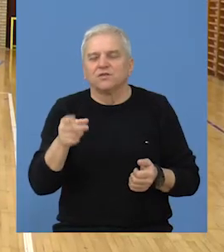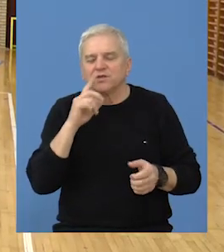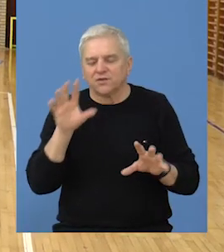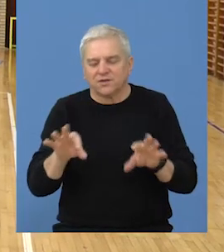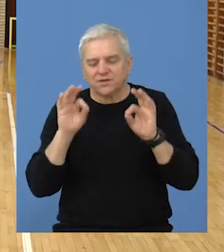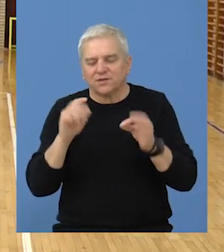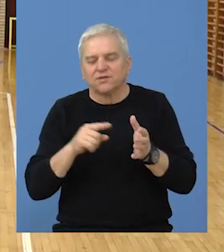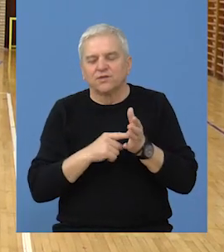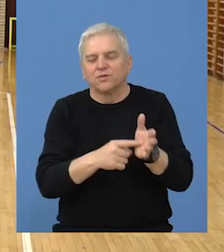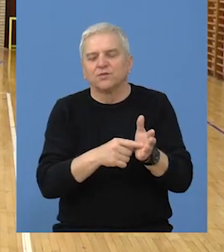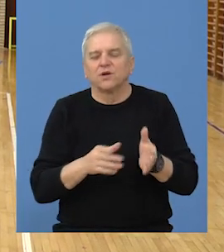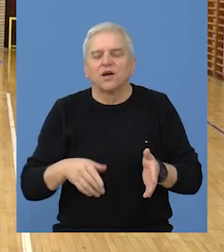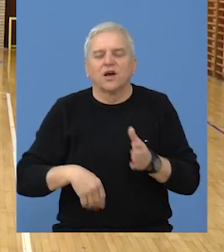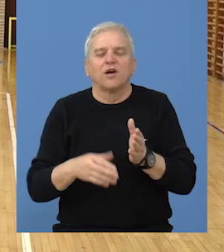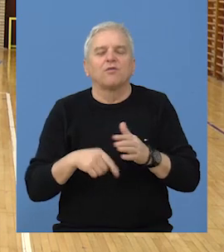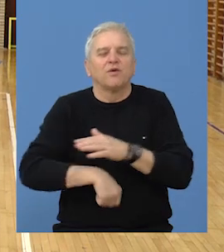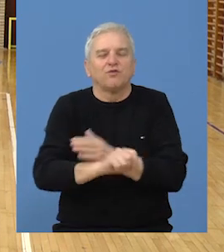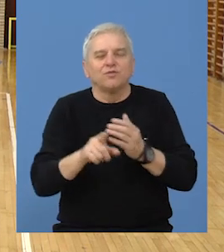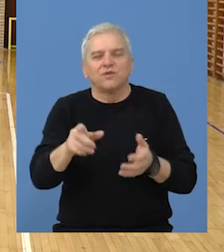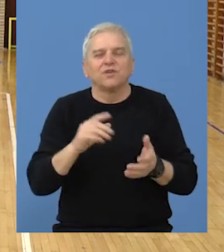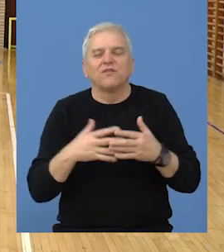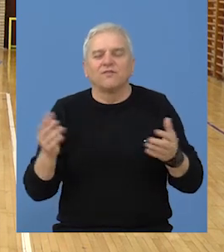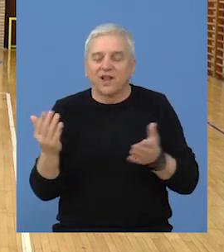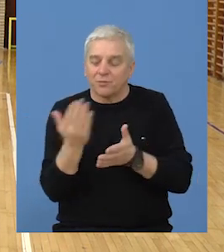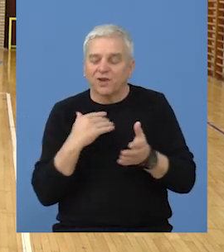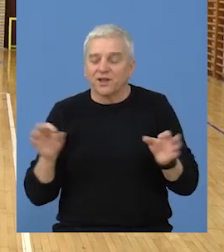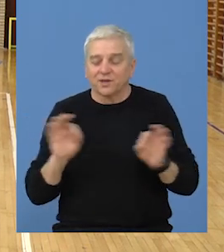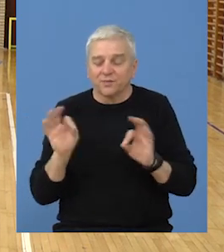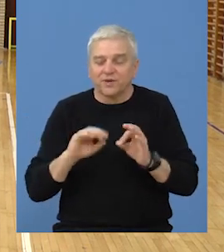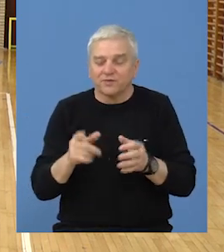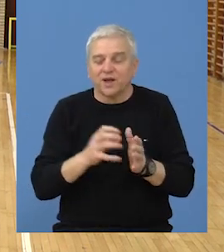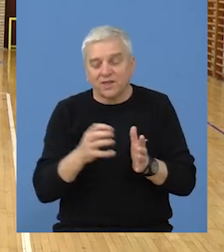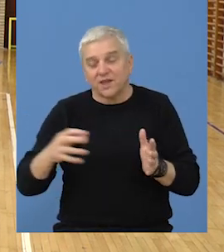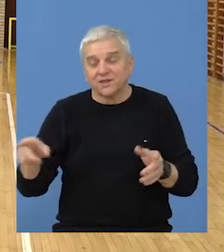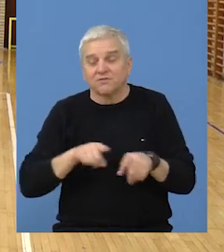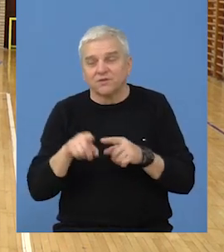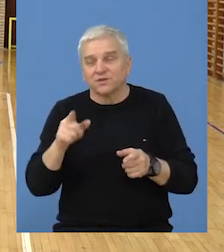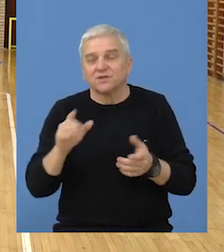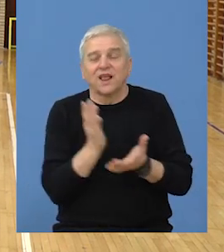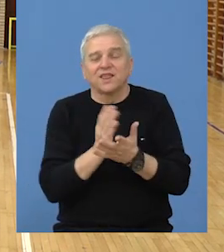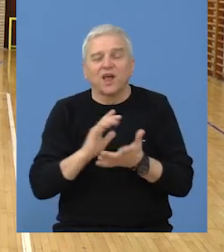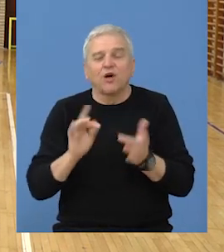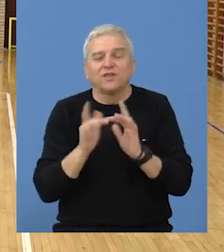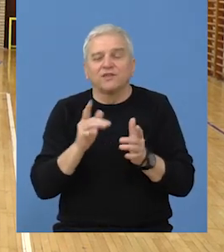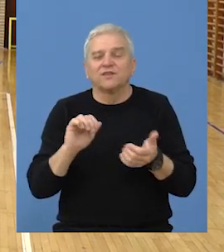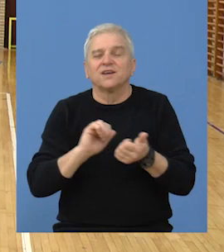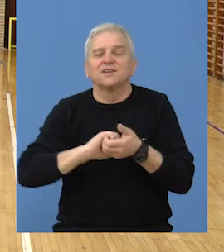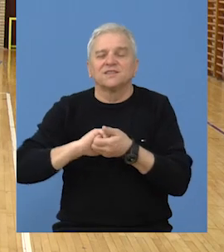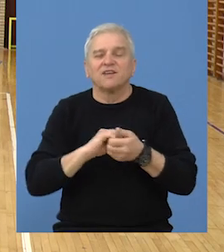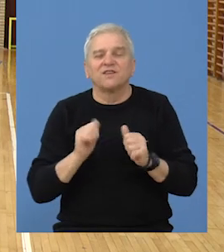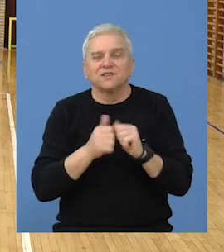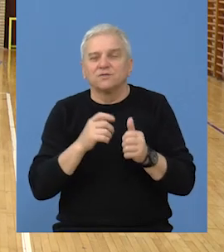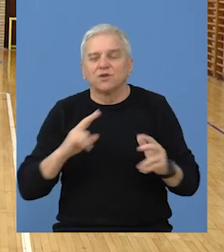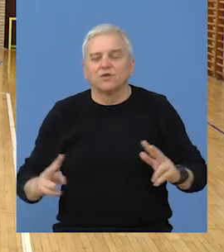Ono što je dobro i staći je jednostavno pokazao se dobar futbal i u preliminjanim utakmicama, tako i u nastavku djela takmičenja.